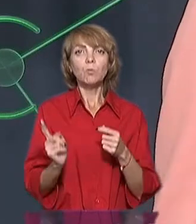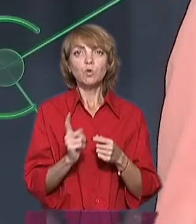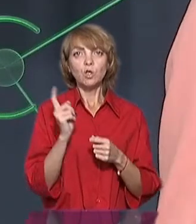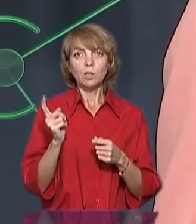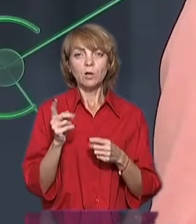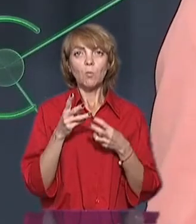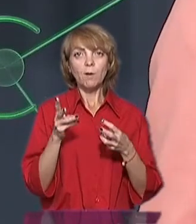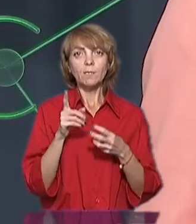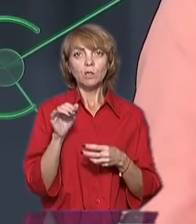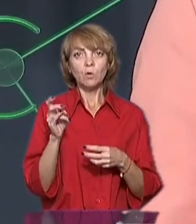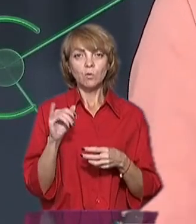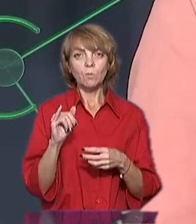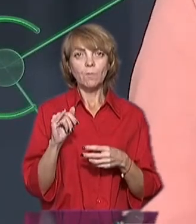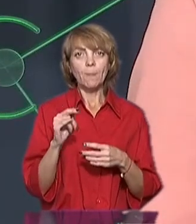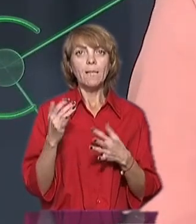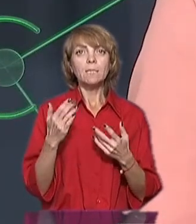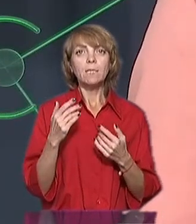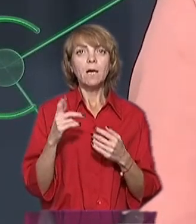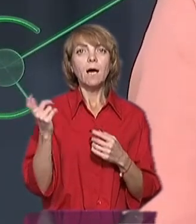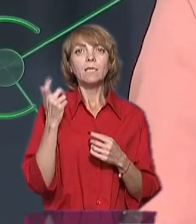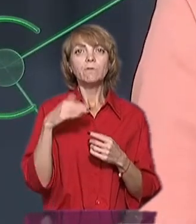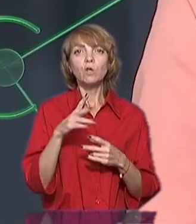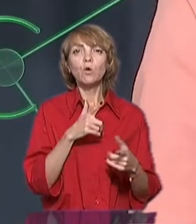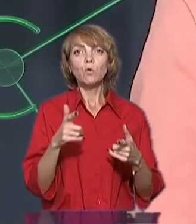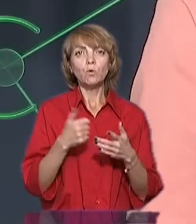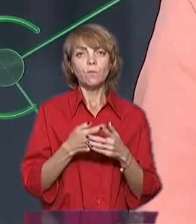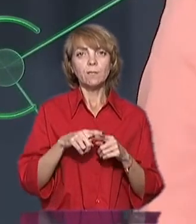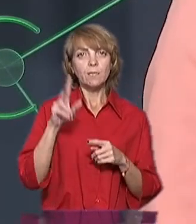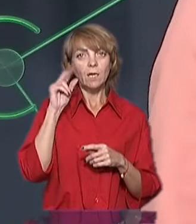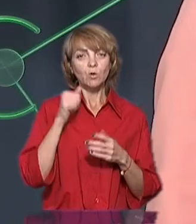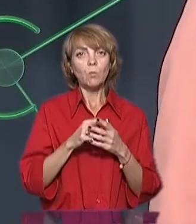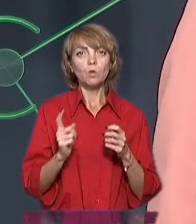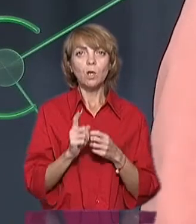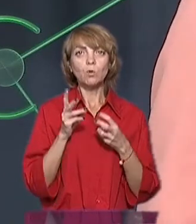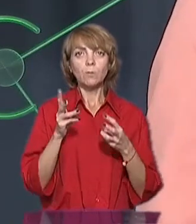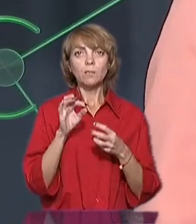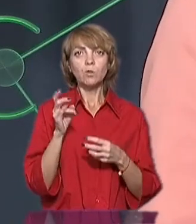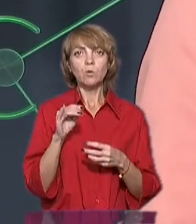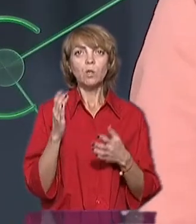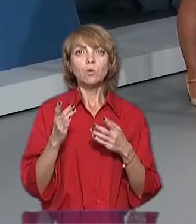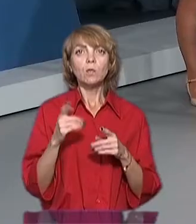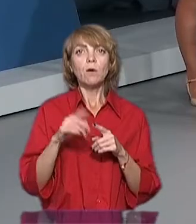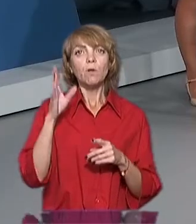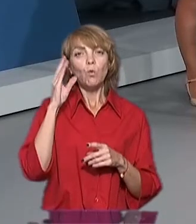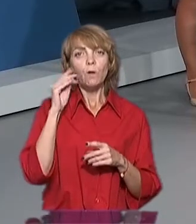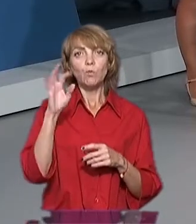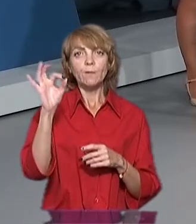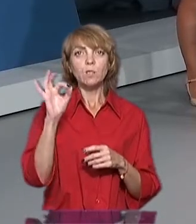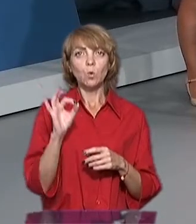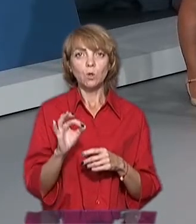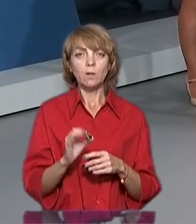опалювального сезону, наскільки Харківщина готова до цієї дати, до початку опалювального сезону, якщо так рахувати у відсотках?